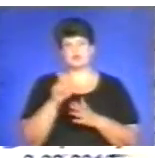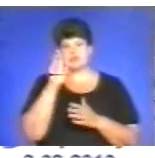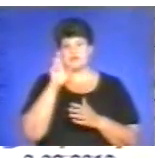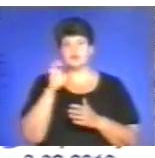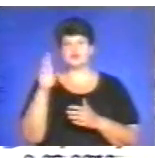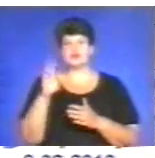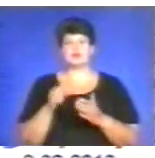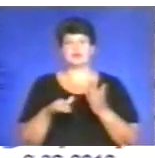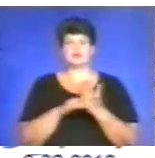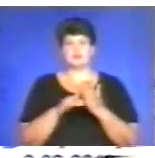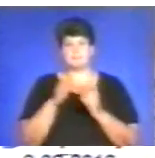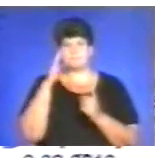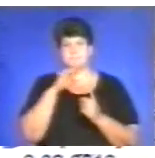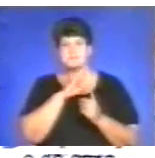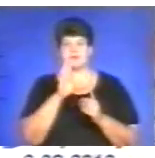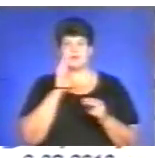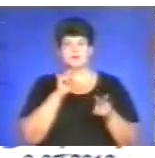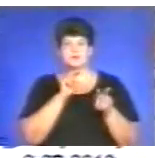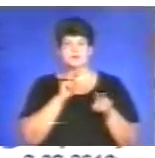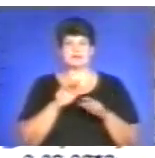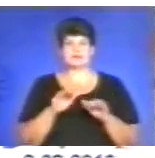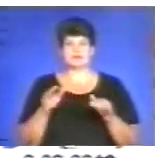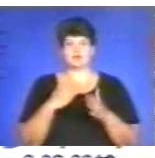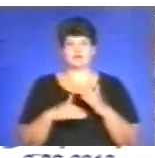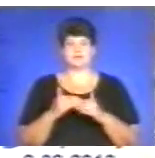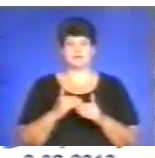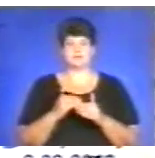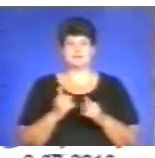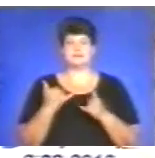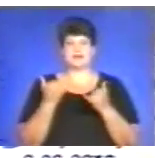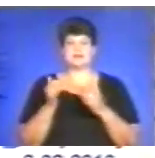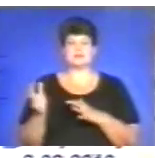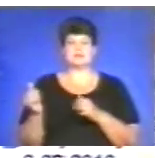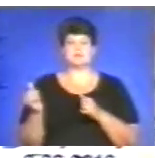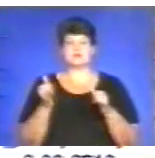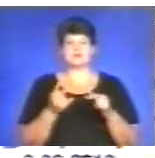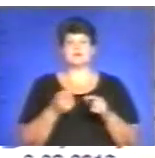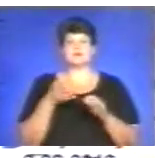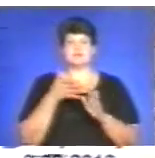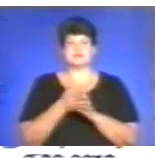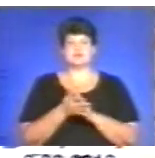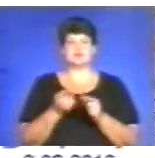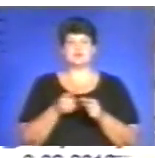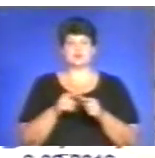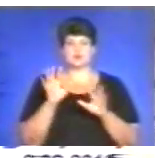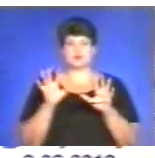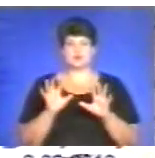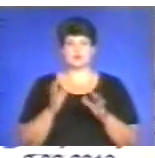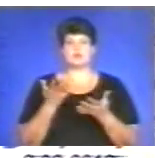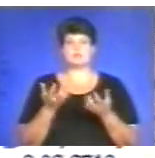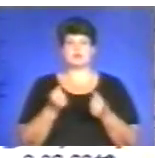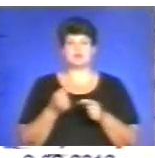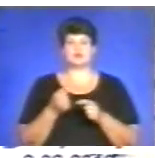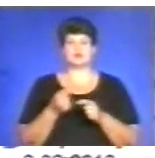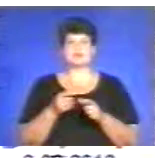соціальної допомоги батькам, які здійснюють догляд за дитиною інвалідом. Для забезпечення реалізації цього закону, який прийнято